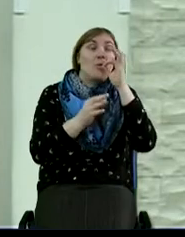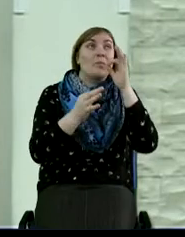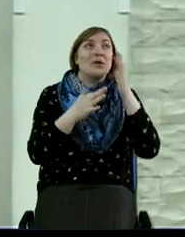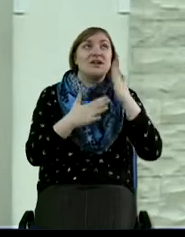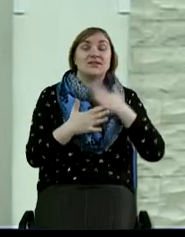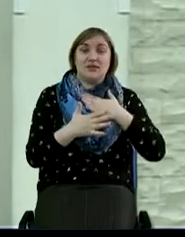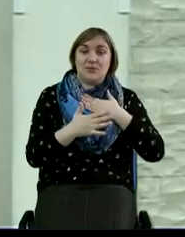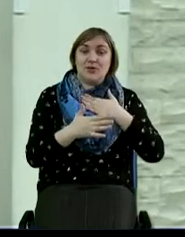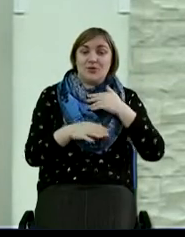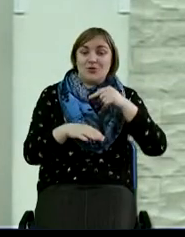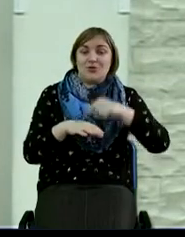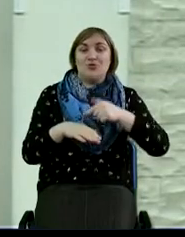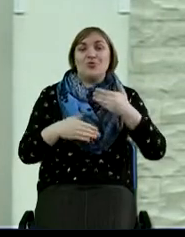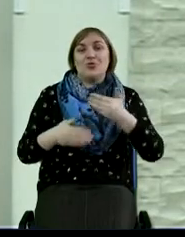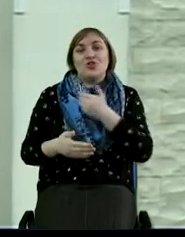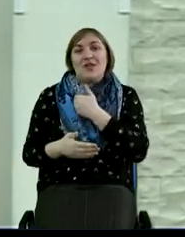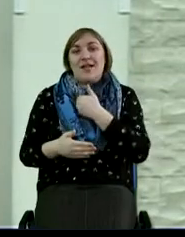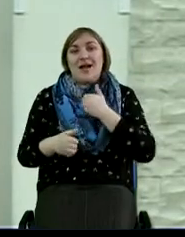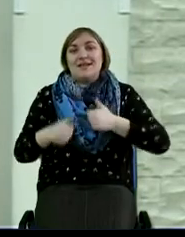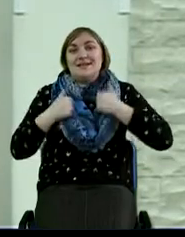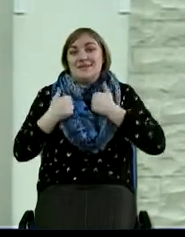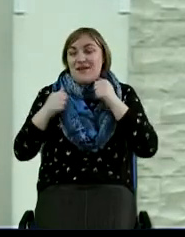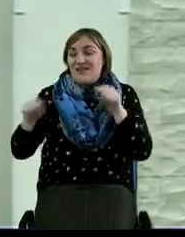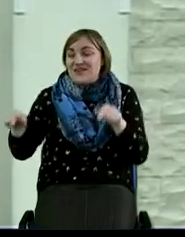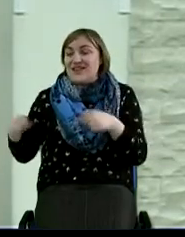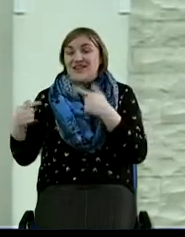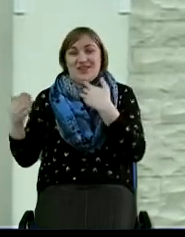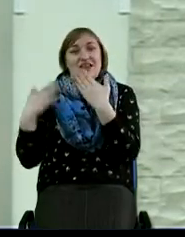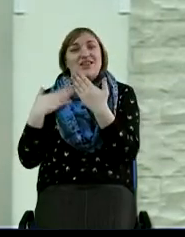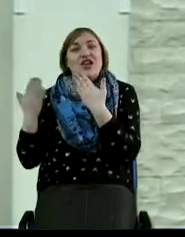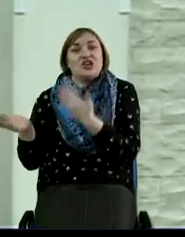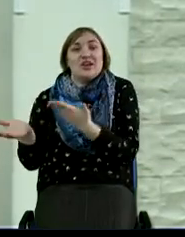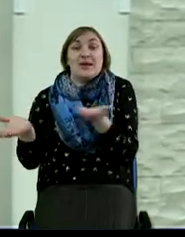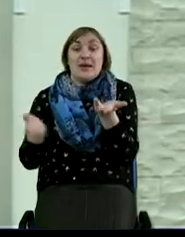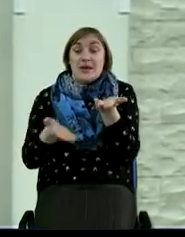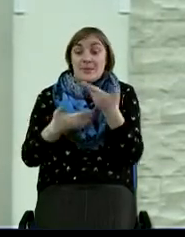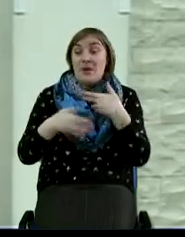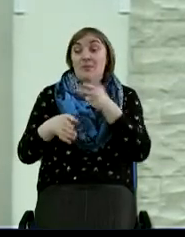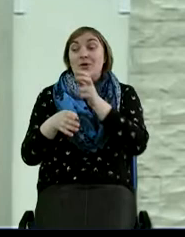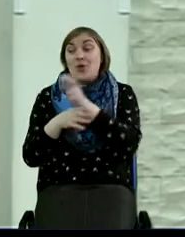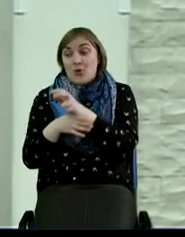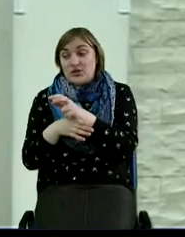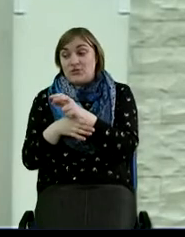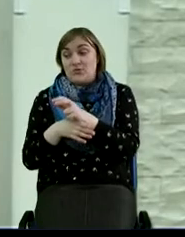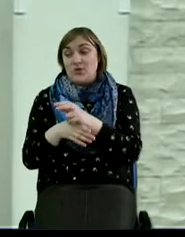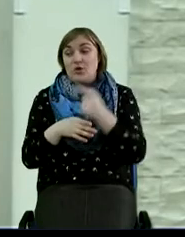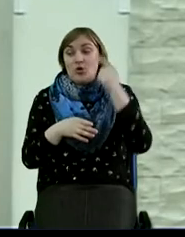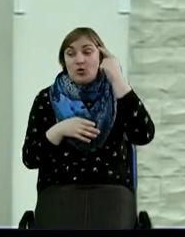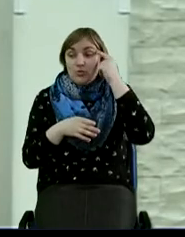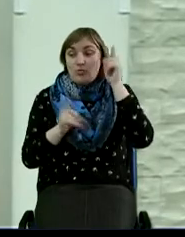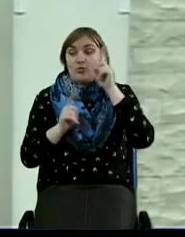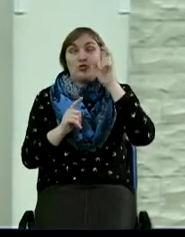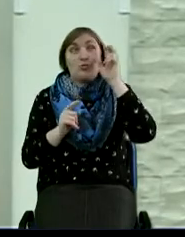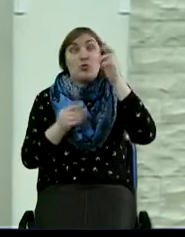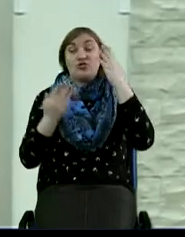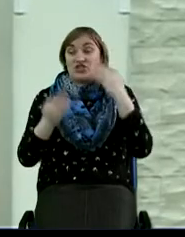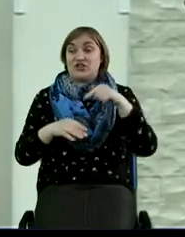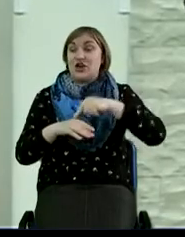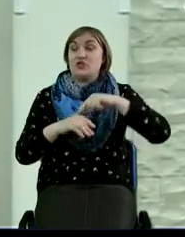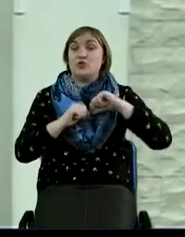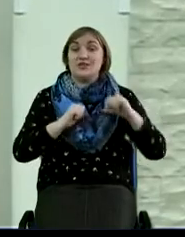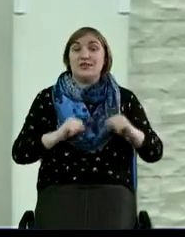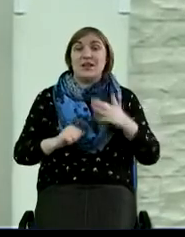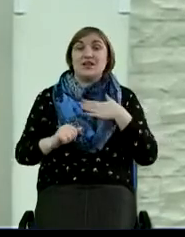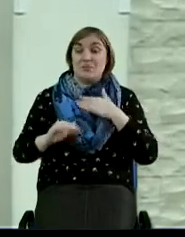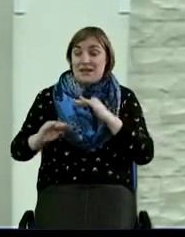и мы чувствуем вот это желание, стремление, чтобы восстановить эти отношения. И мы приходим, думаем, что Бог вот он сейчас в этот же момент коснулся и сердца